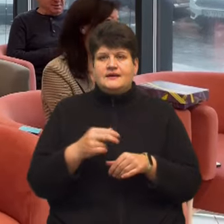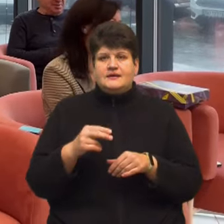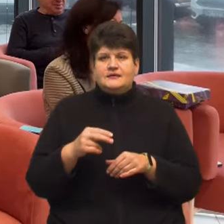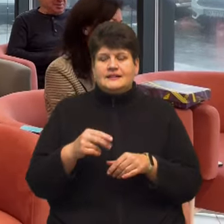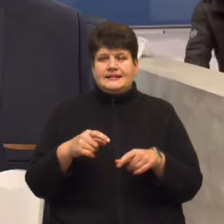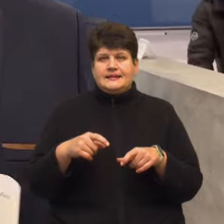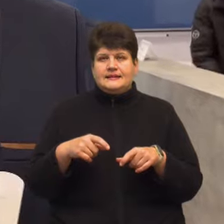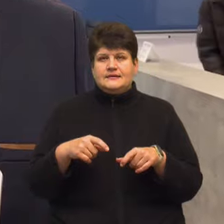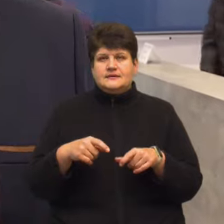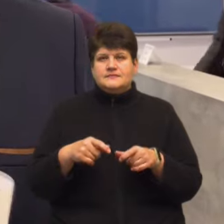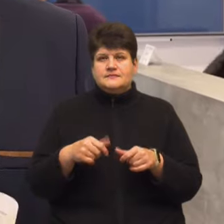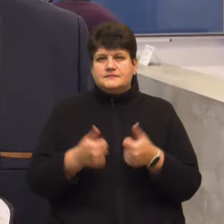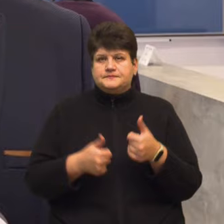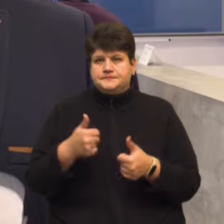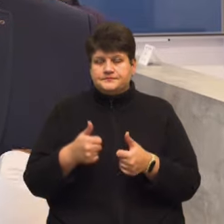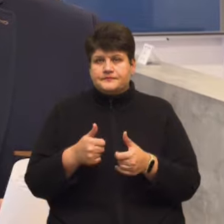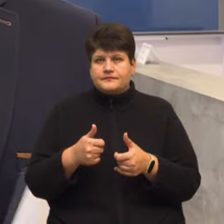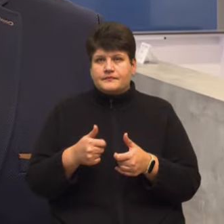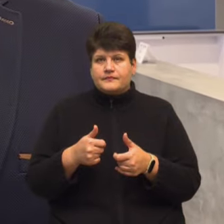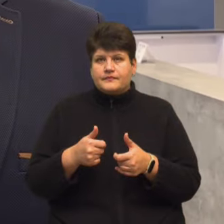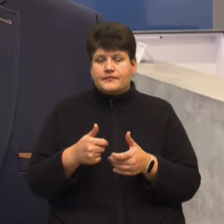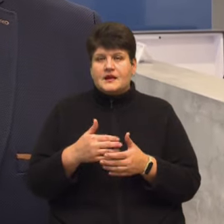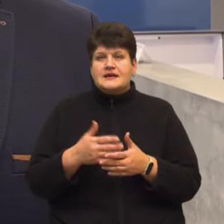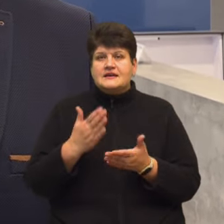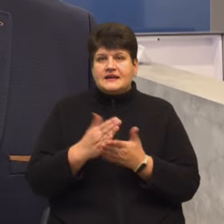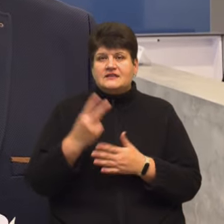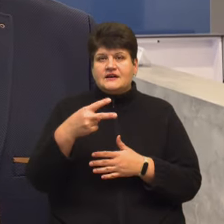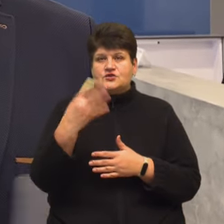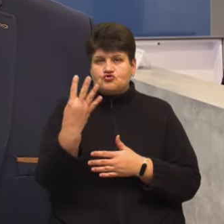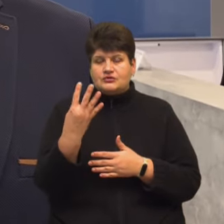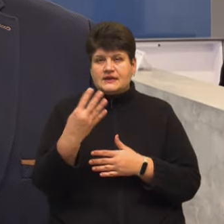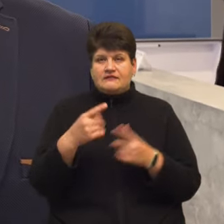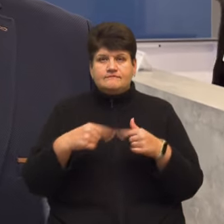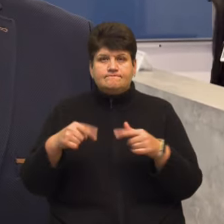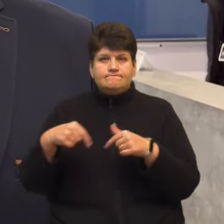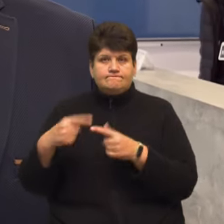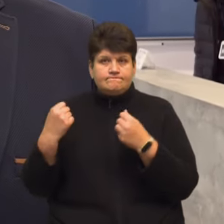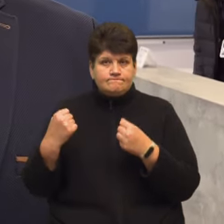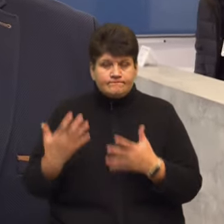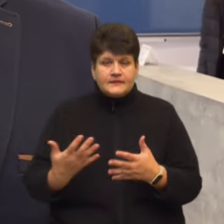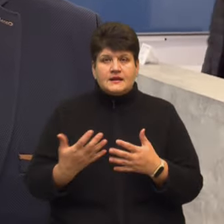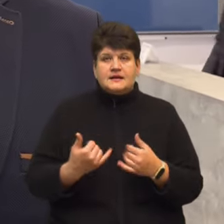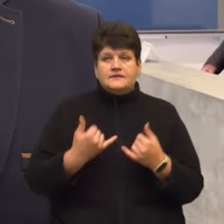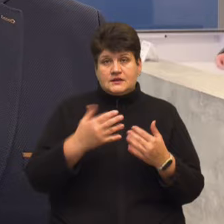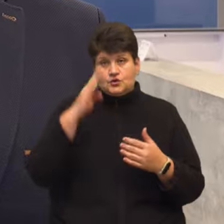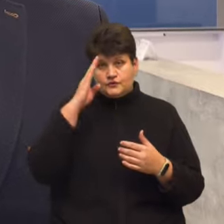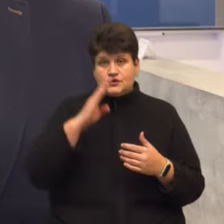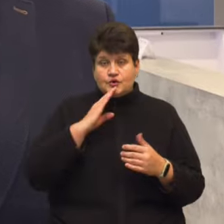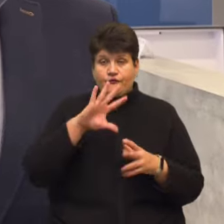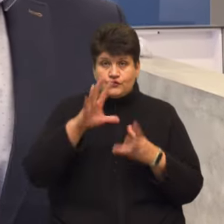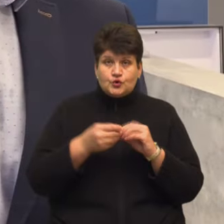легкої атлетики. Взагалі в легкій атлетиці культивуються 24 дисципліни, взагалі чоловіків і жінок, їх є 48.